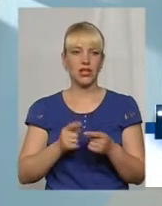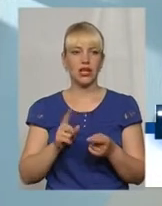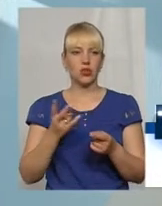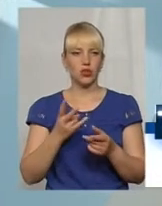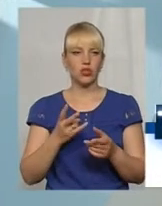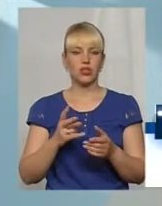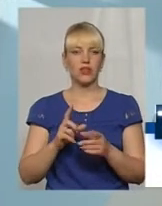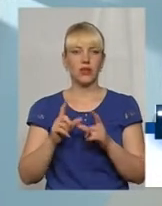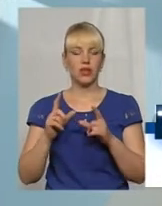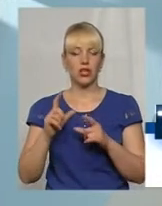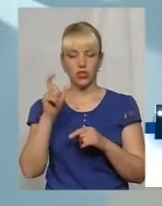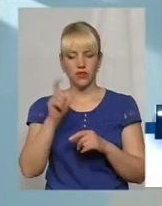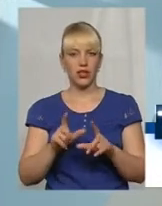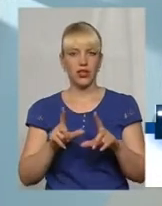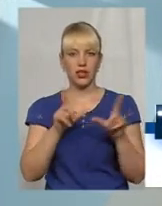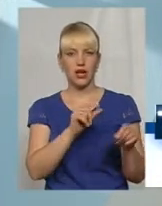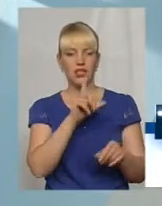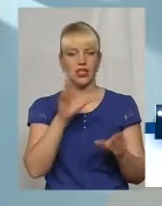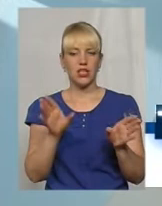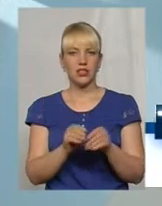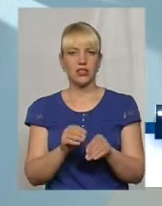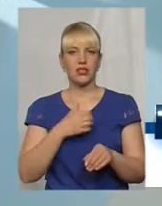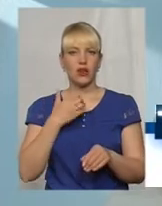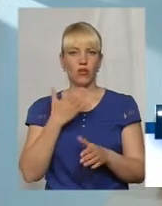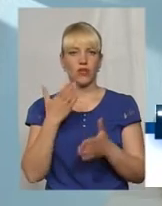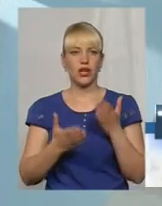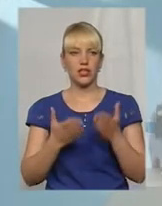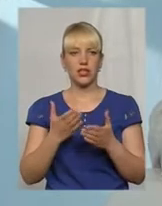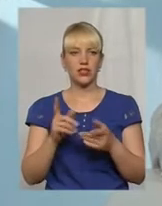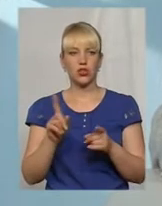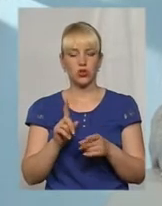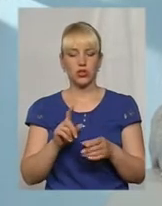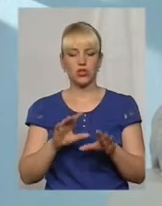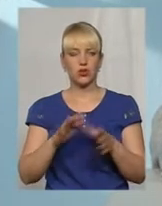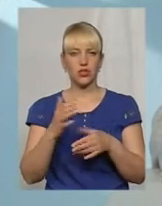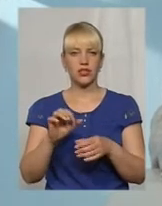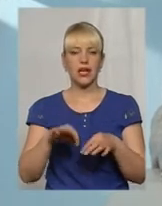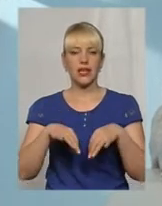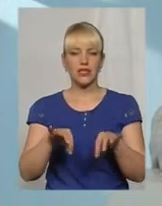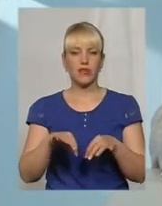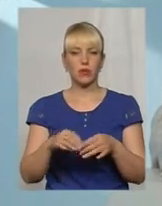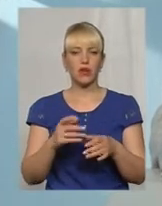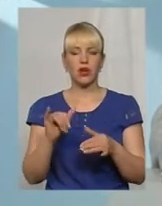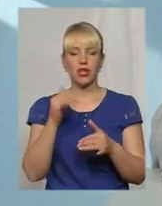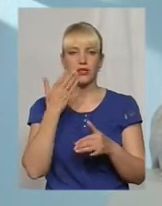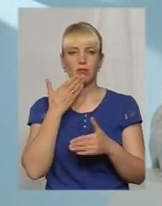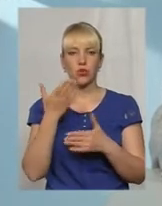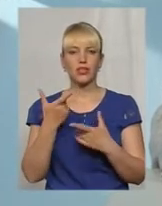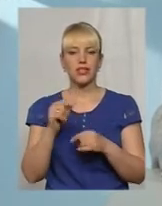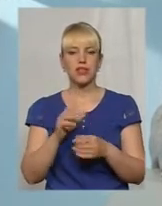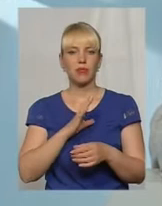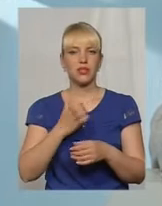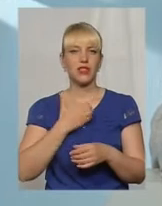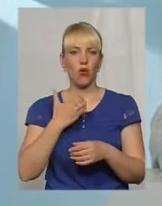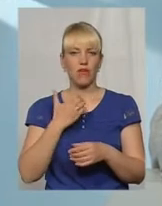со страховки. Якщо не до божи, що-то случається з автомобілем, обращення в страховую, де страховався автомобіль. Якщо